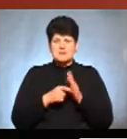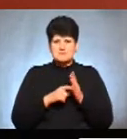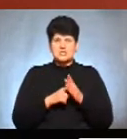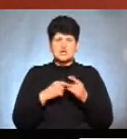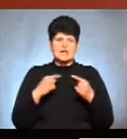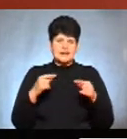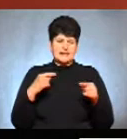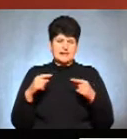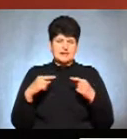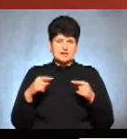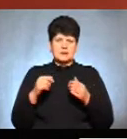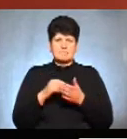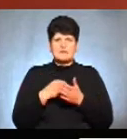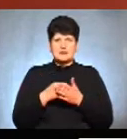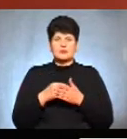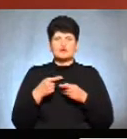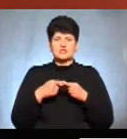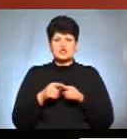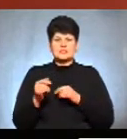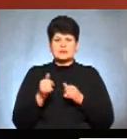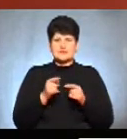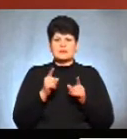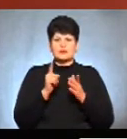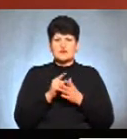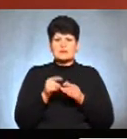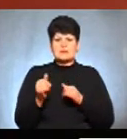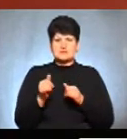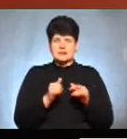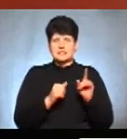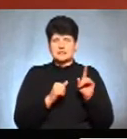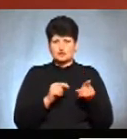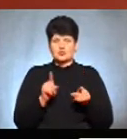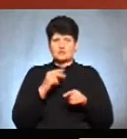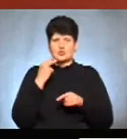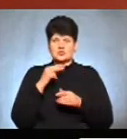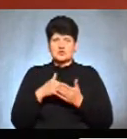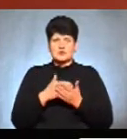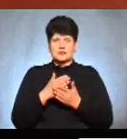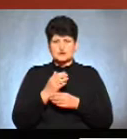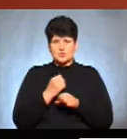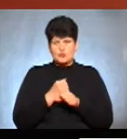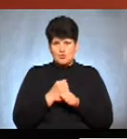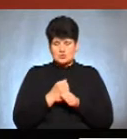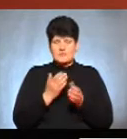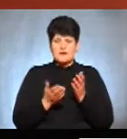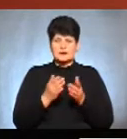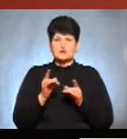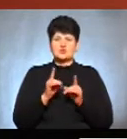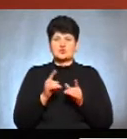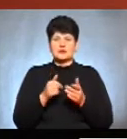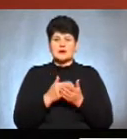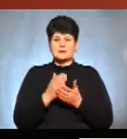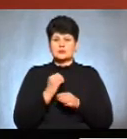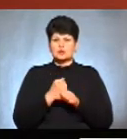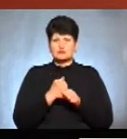матеріально-технічним забезпеченням, які вони повинні забезпечити для того, щоб покращити якість роботи. Але щодо якості роботи